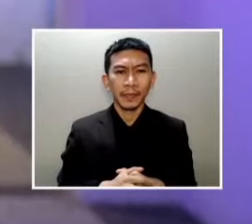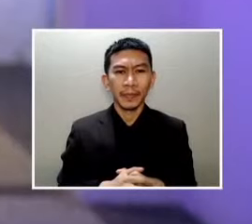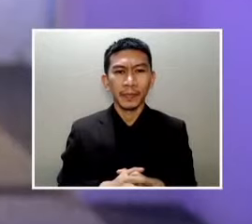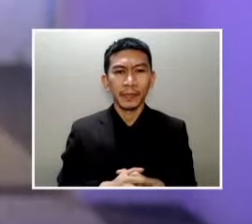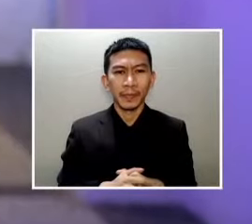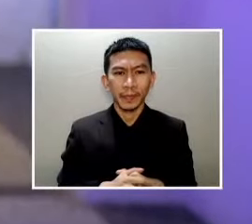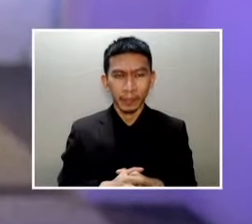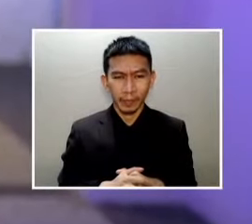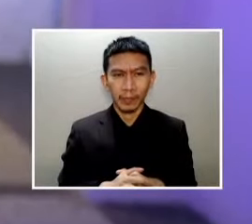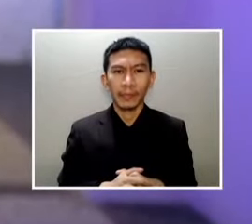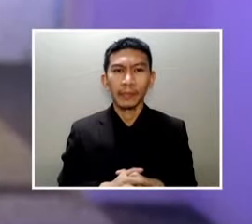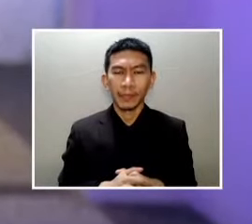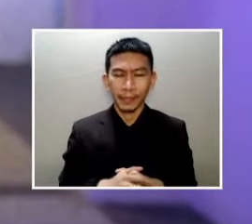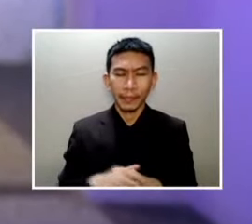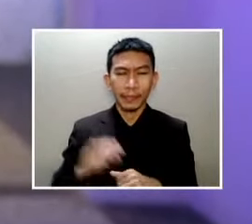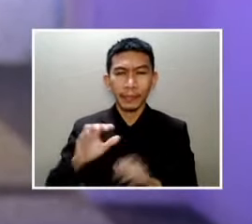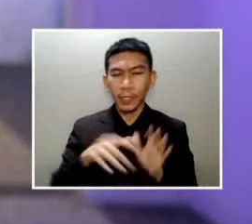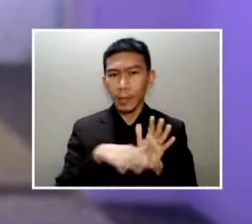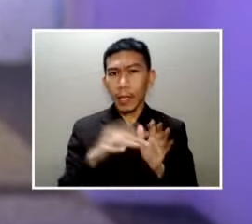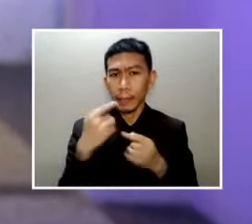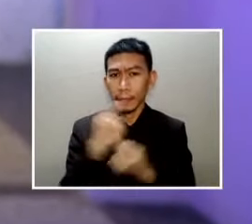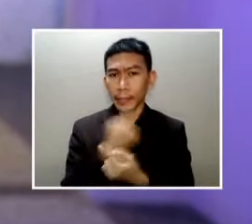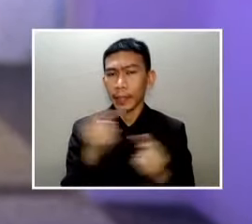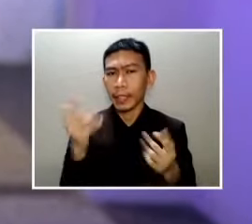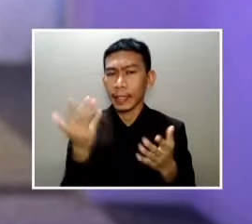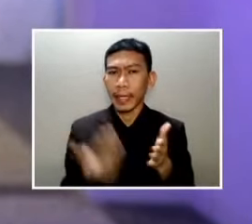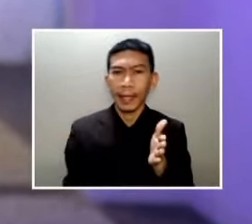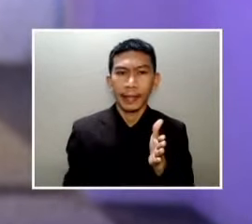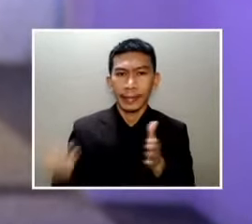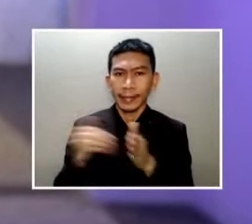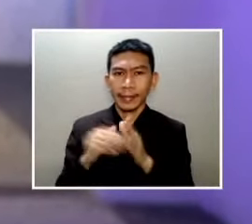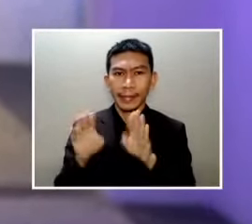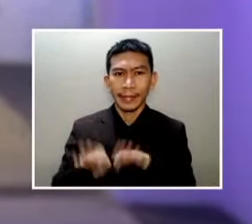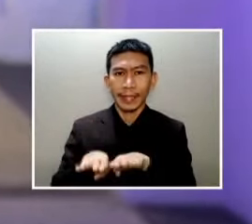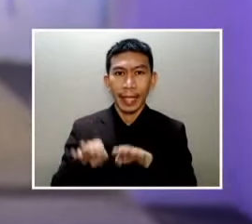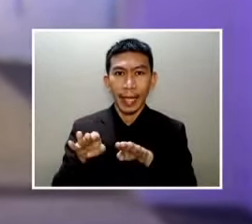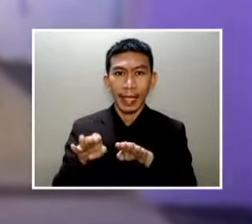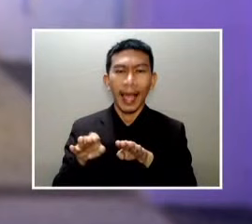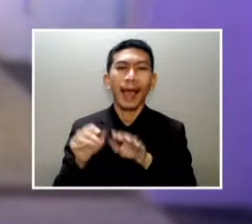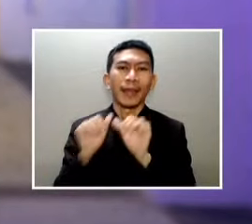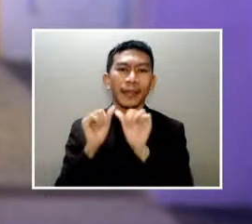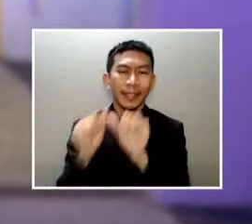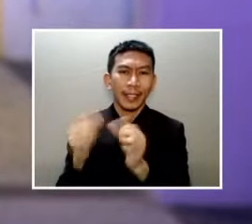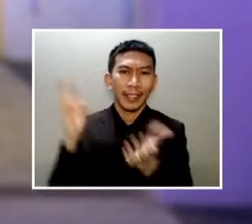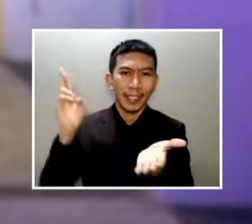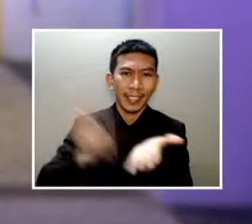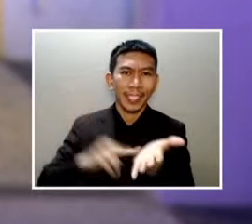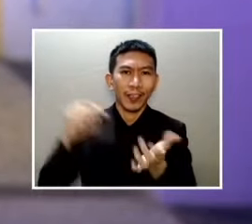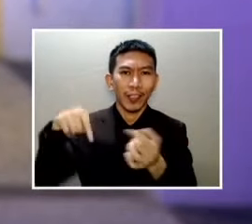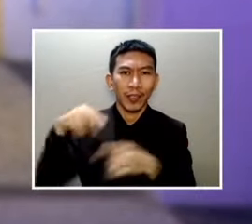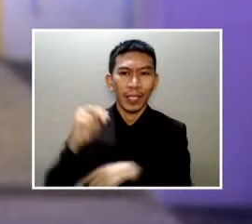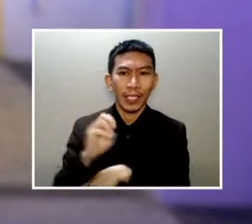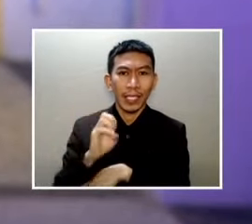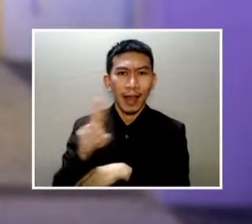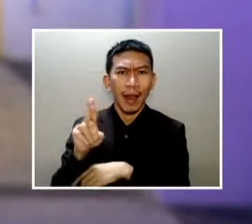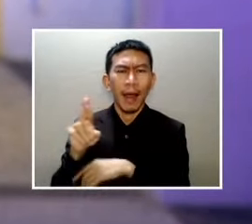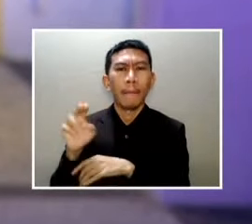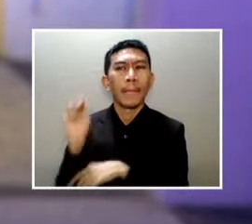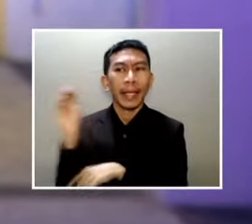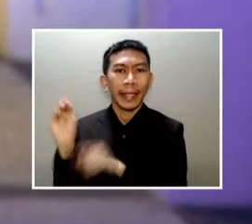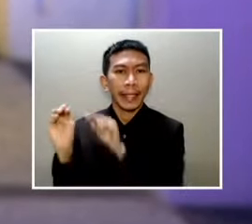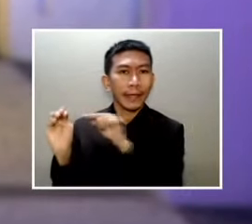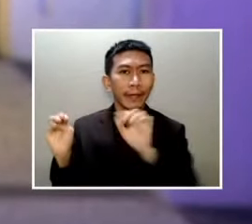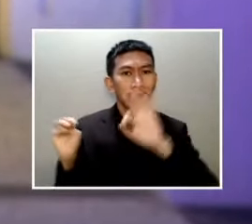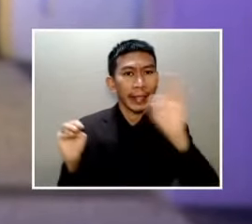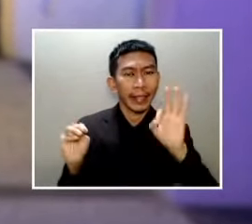Inanunsyo na rin po ng Comelec na bubuksan ng muli ang voter registration sa NCR Plus lunes hanggang biyernes alas 8